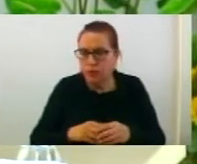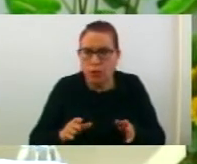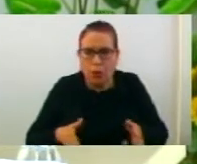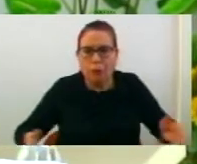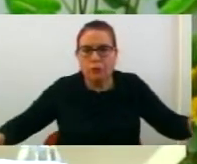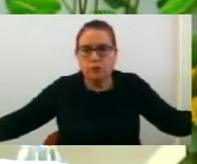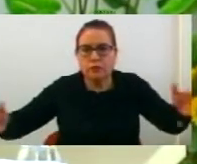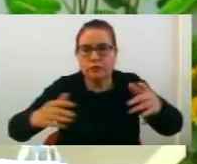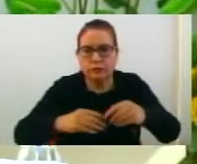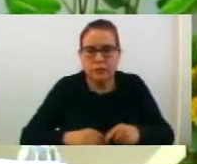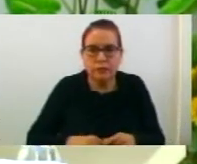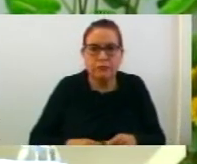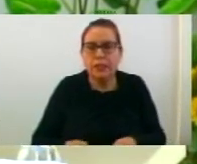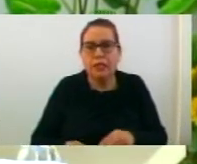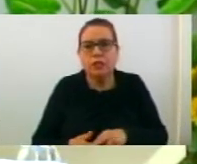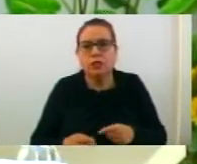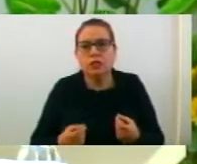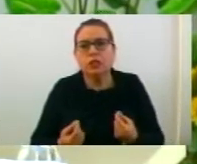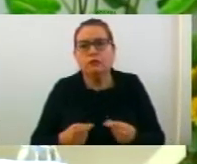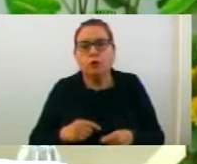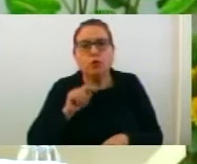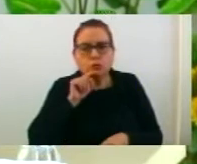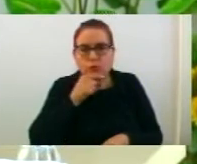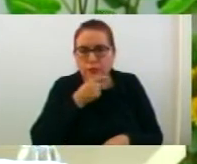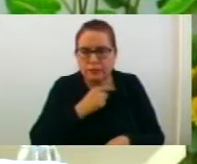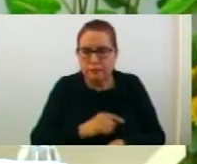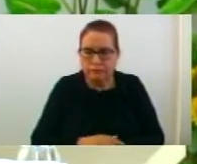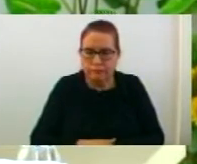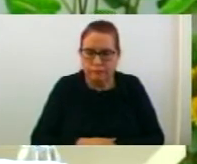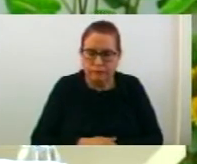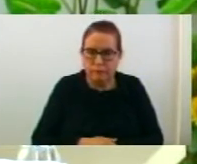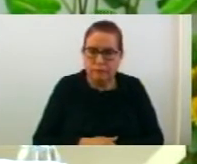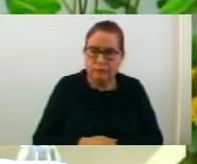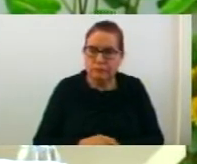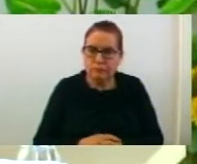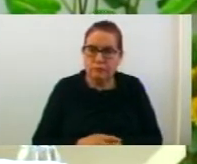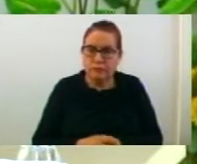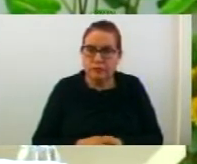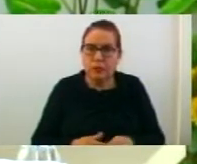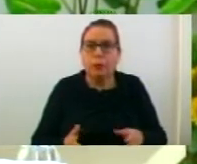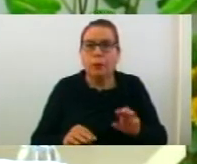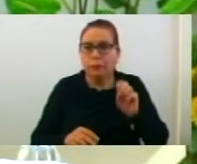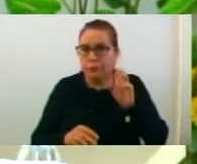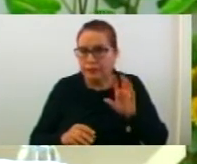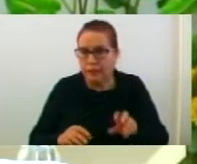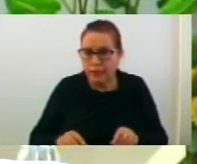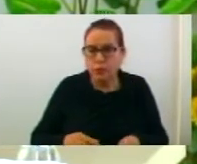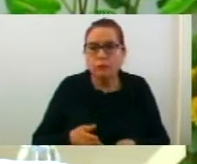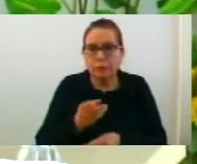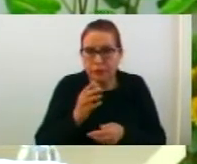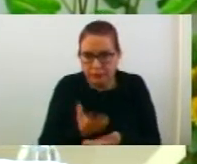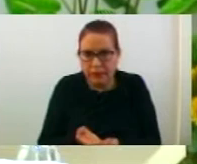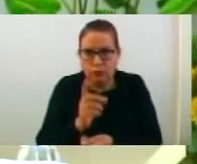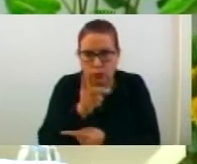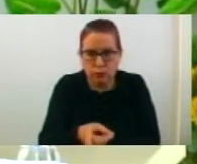прошируване на планският обхват за КП број 7968 као Струмица. 15. Предлаг одлука за утвърдуване